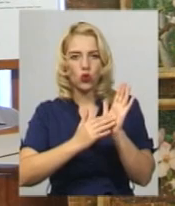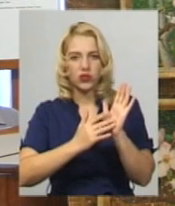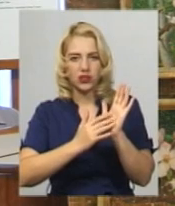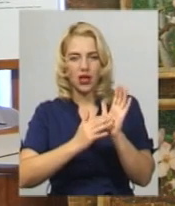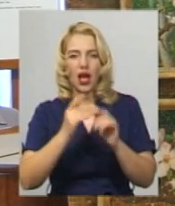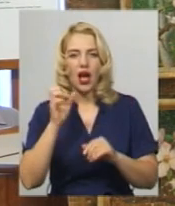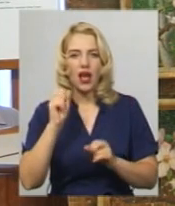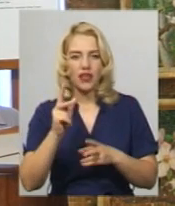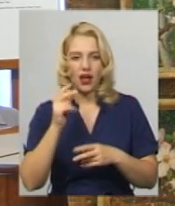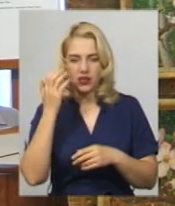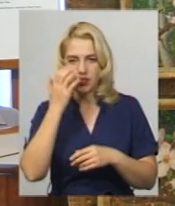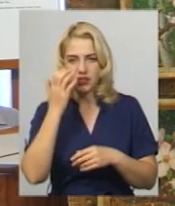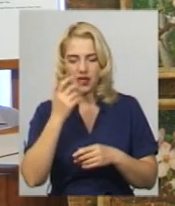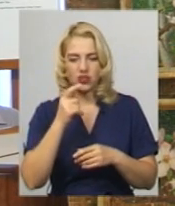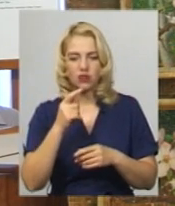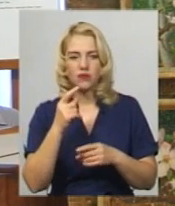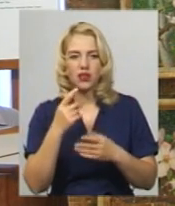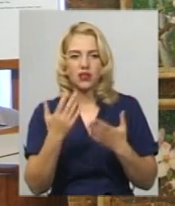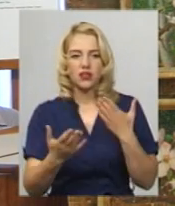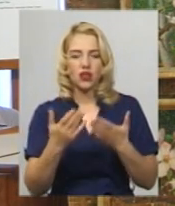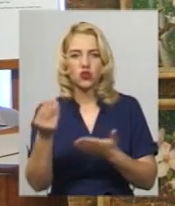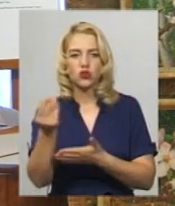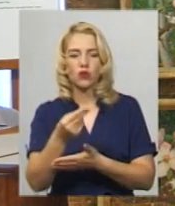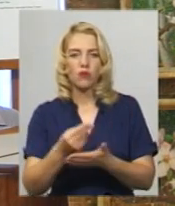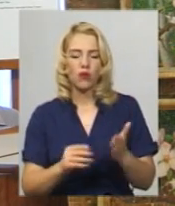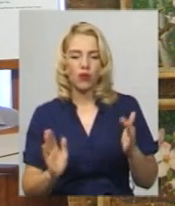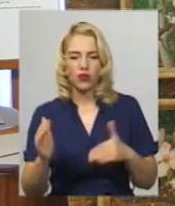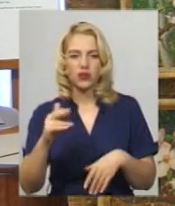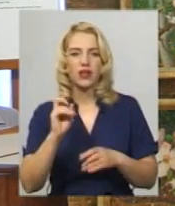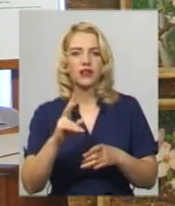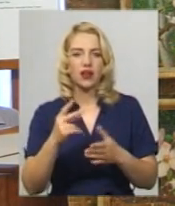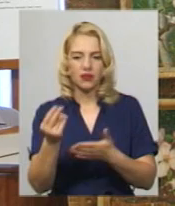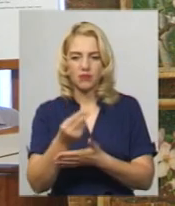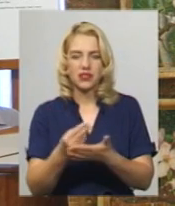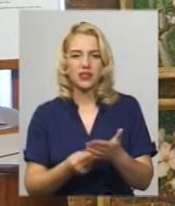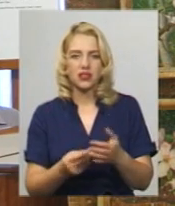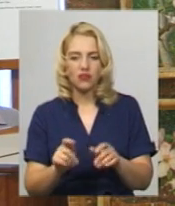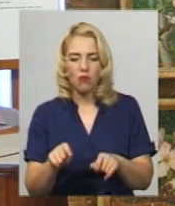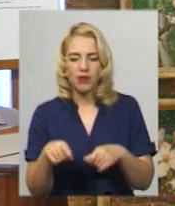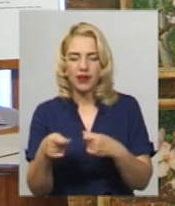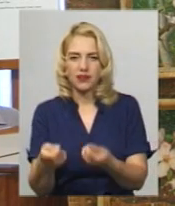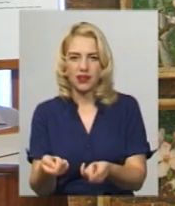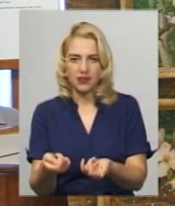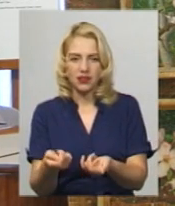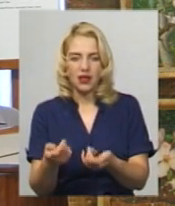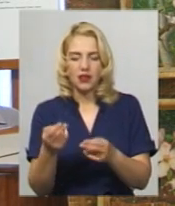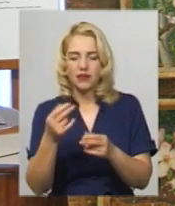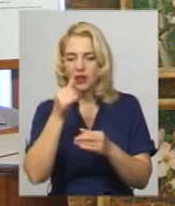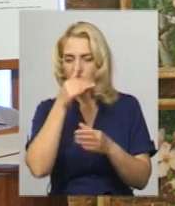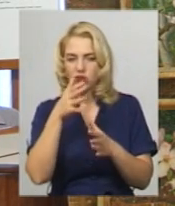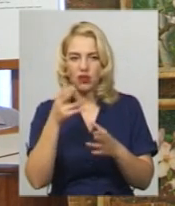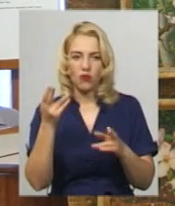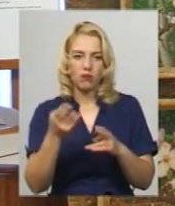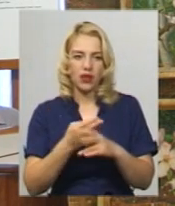що намальовано ізображено полотно. Взагалі, образотворче мистецтво неможливо, правда, без допомоги,